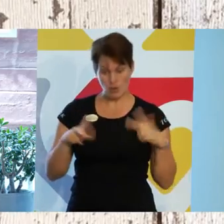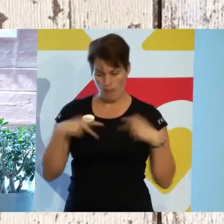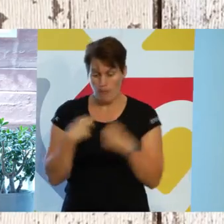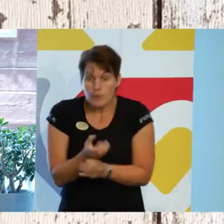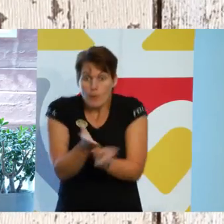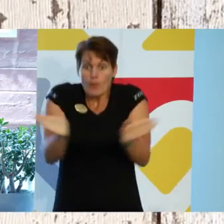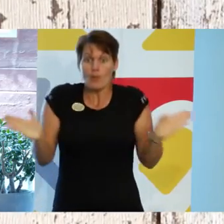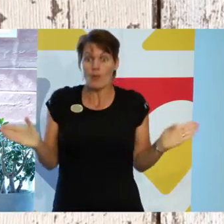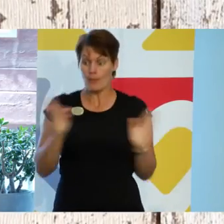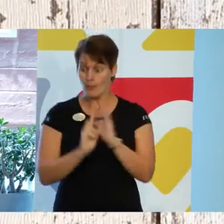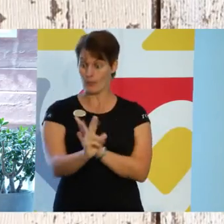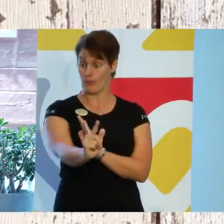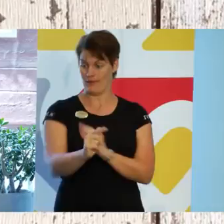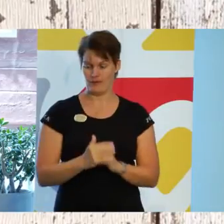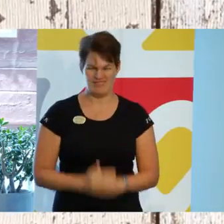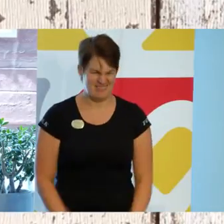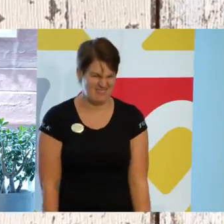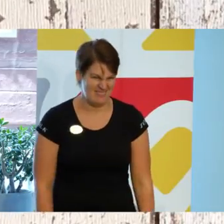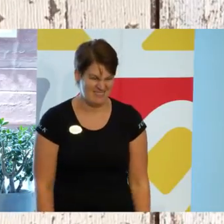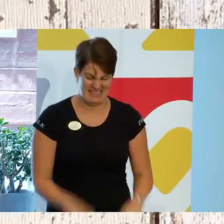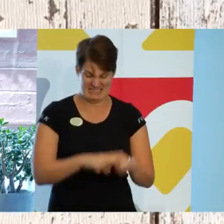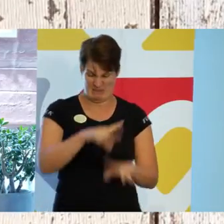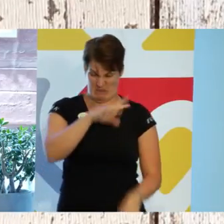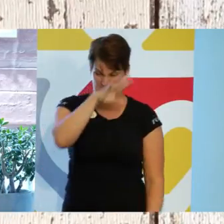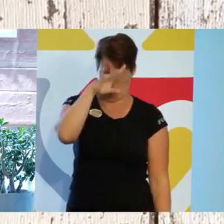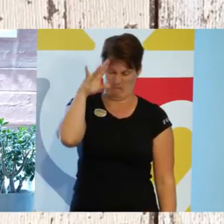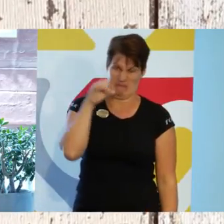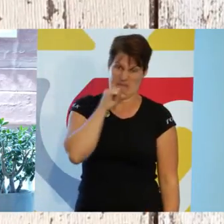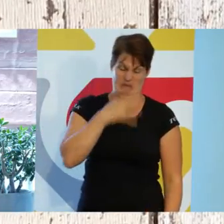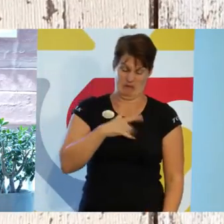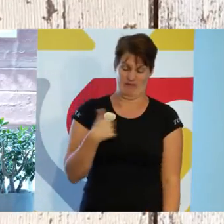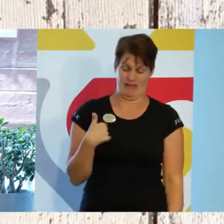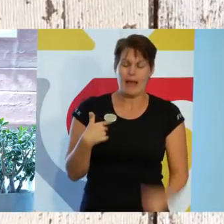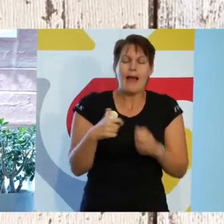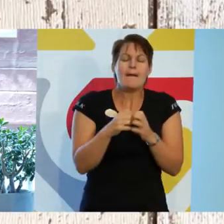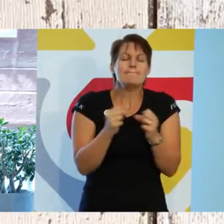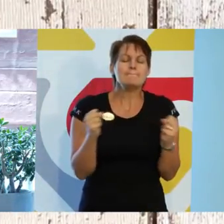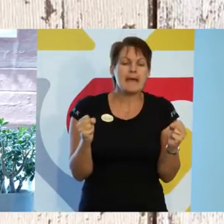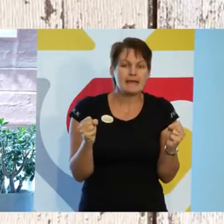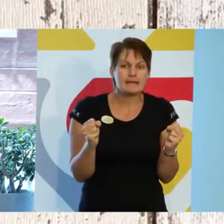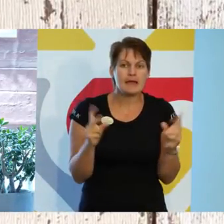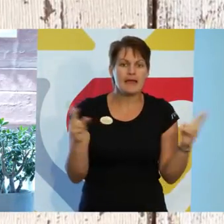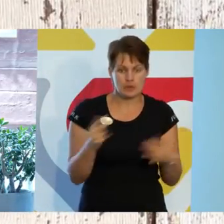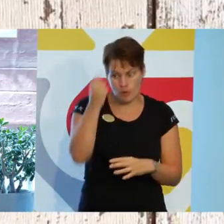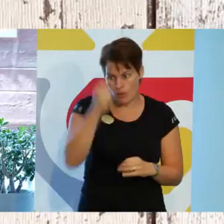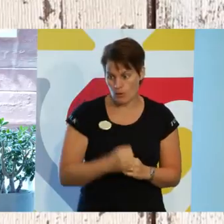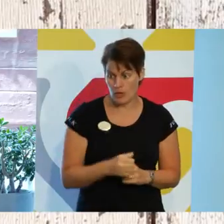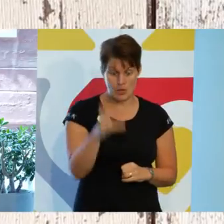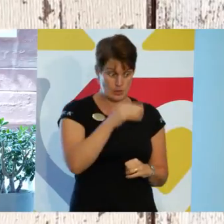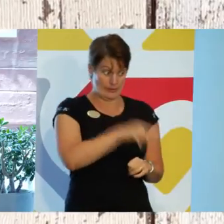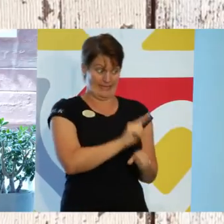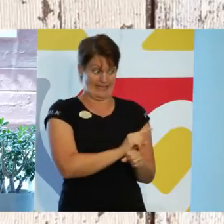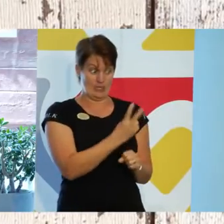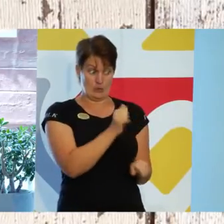Det låter ju väldigt gammeldags i våra öron. Men en får komma ihåg att på den här